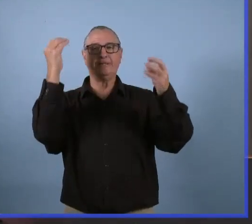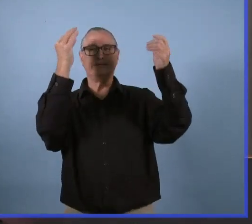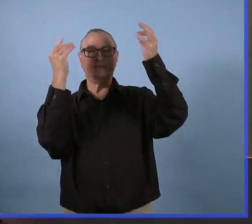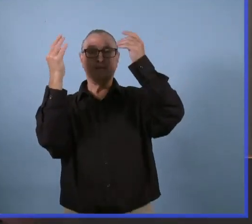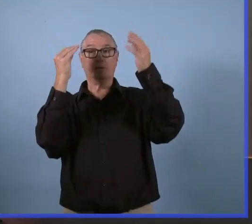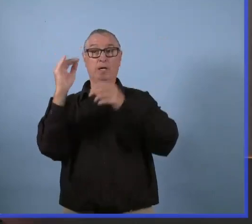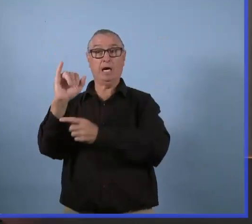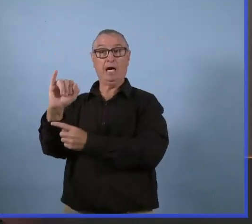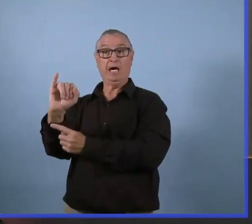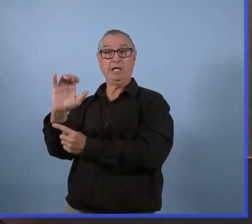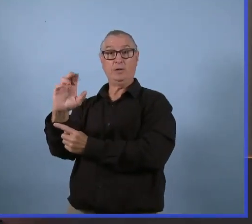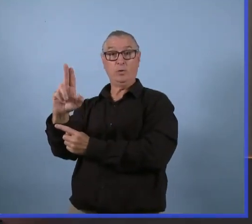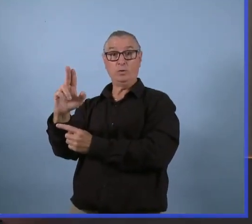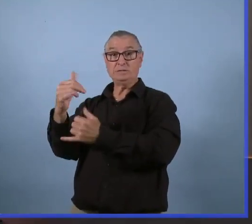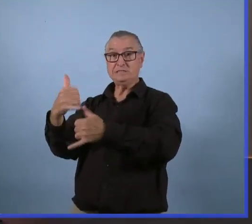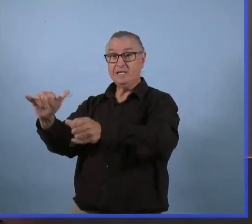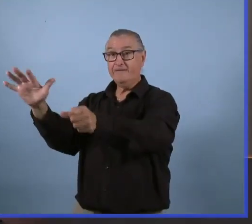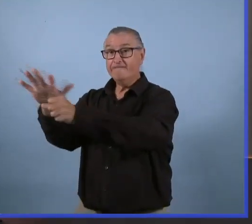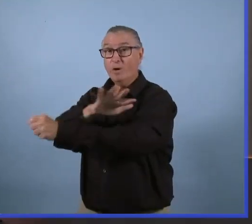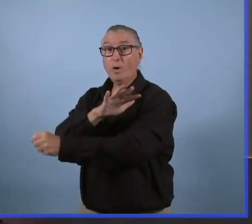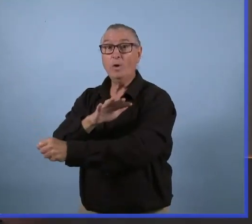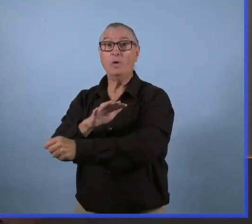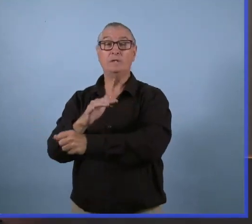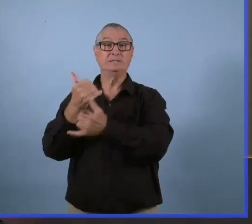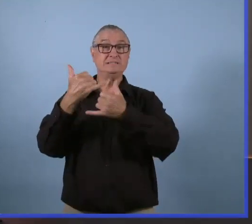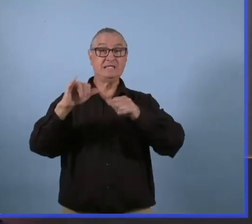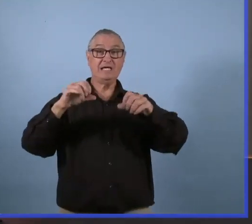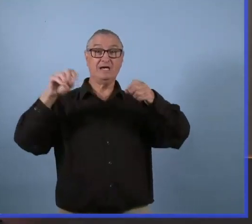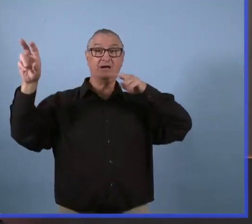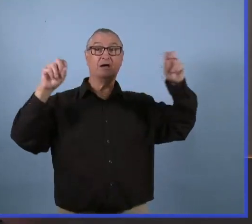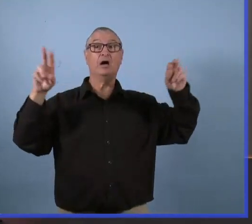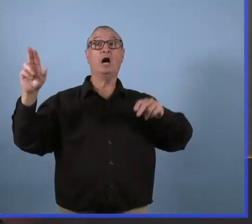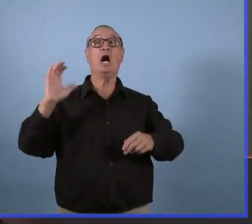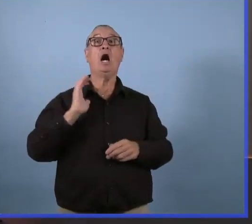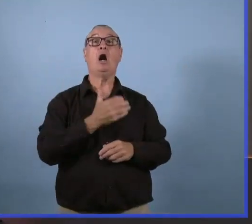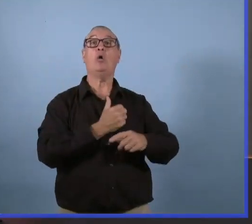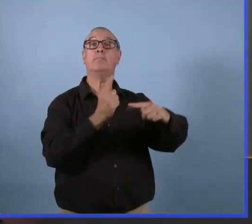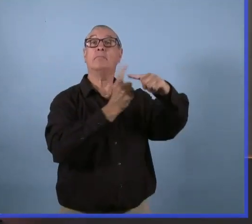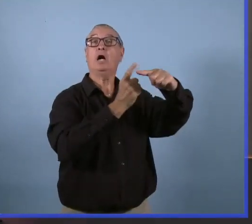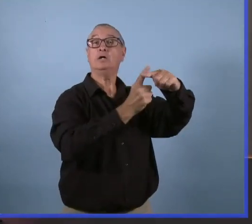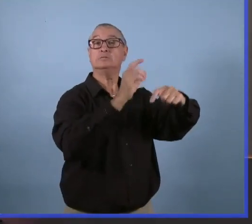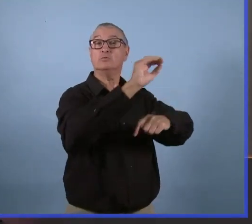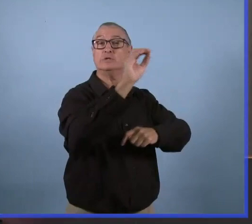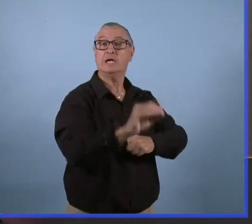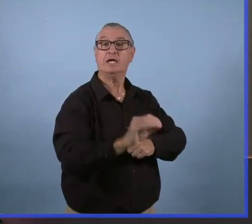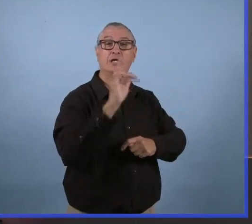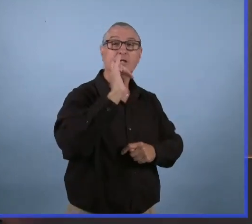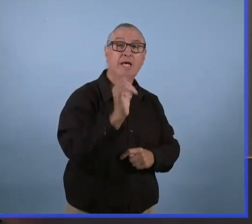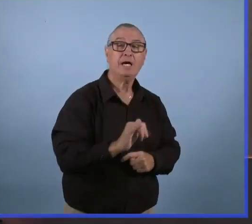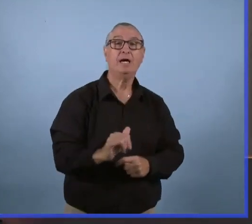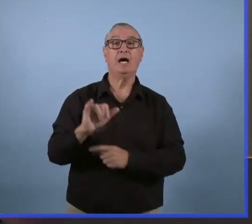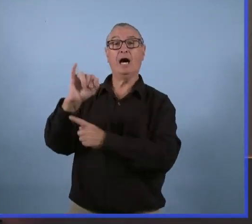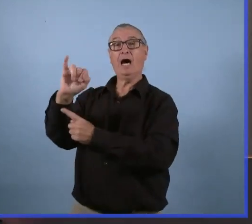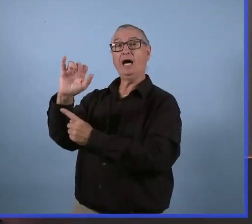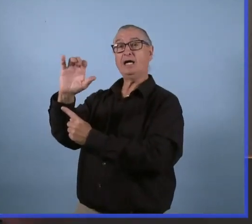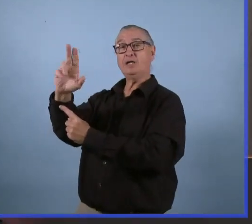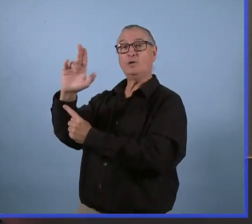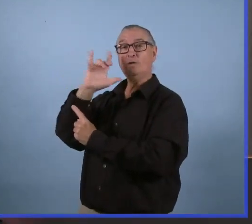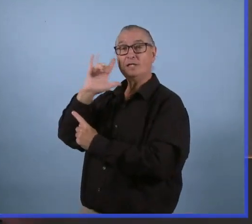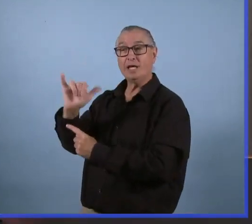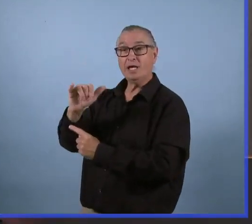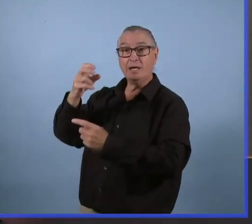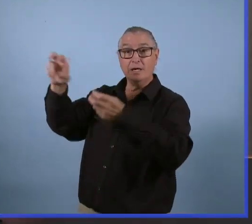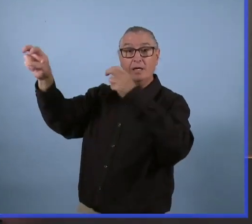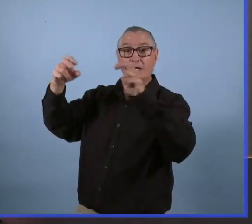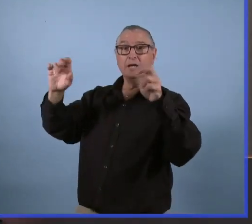On va regarder le nombre d'admissions dans les intensifs et est-ce qu'on continue d'envoyer des gens à l'extérieur de la province ? Mais on regarde aussi le